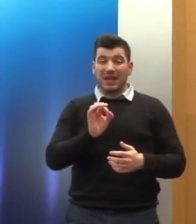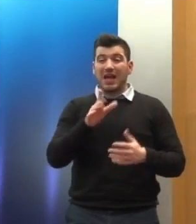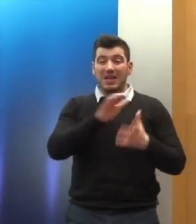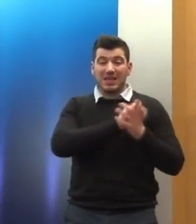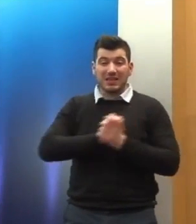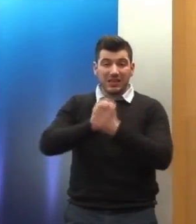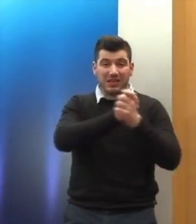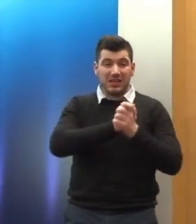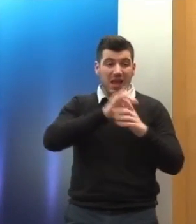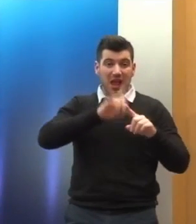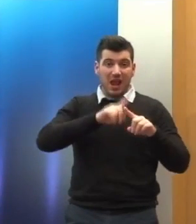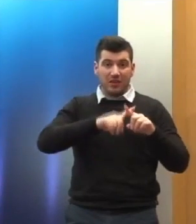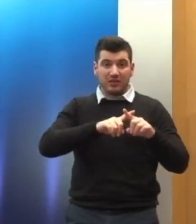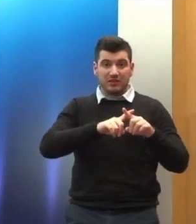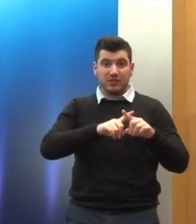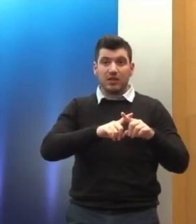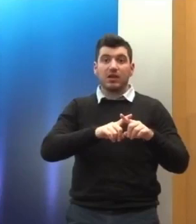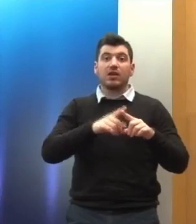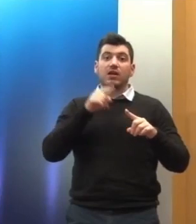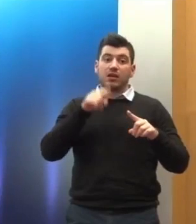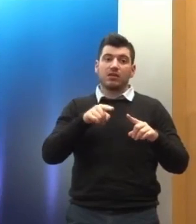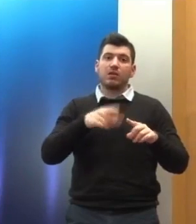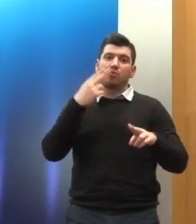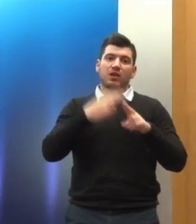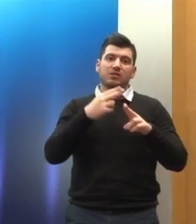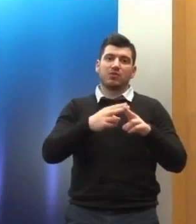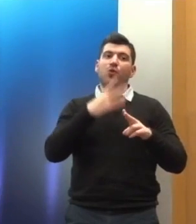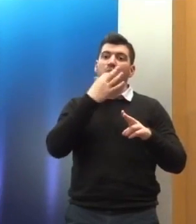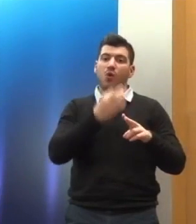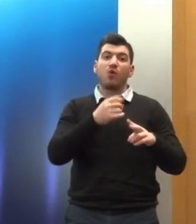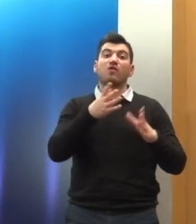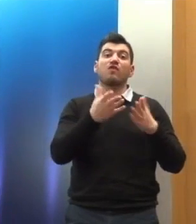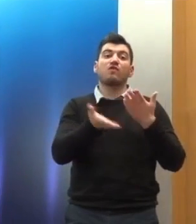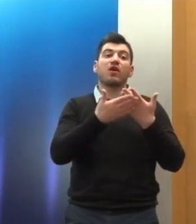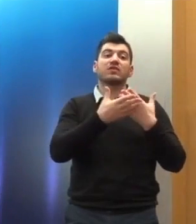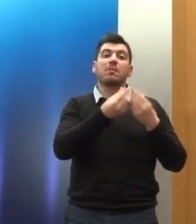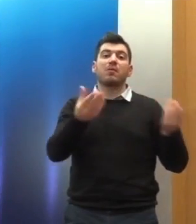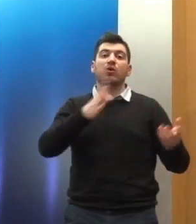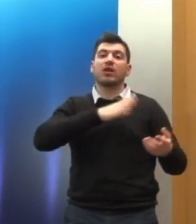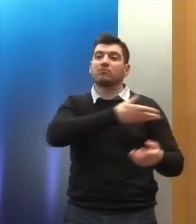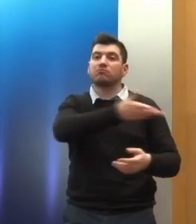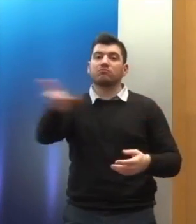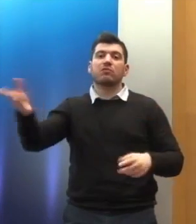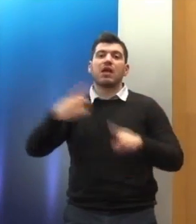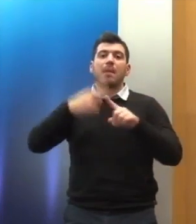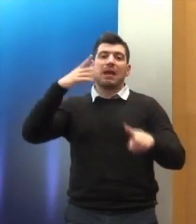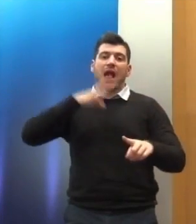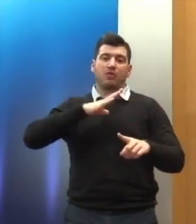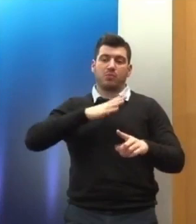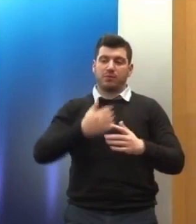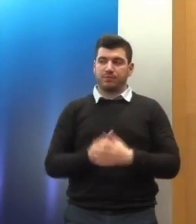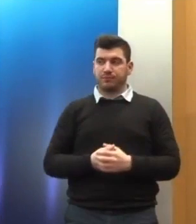καταξιώνεται όταν σε αυτόν τον έλεγχο έχουν παίξει ρόλο οι μη κυβερντικές οργανώσεις και η κοινωνία των πολιτών. Με την έννοια αυτή